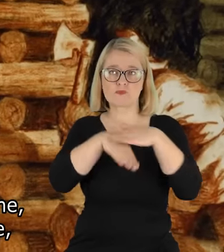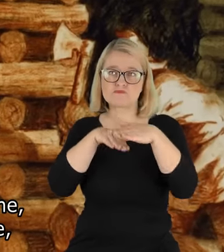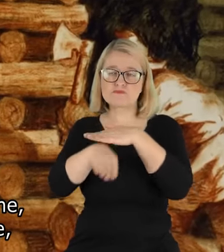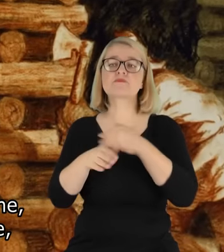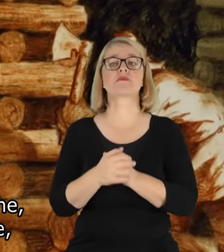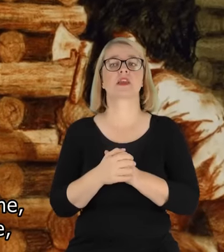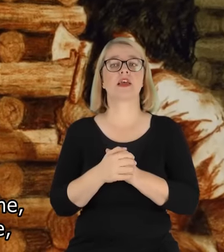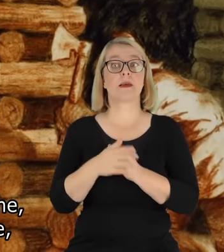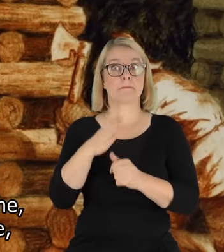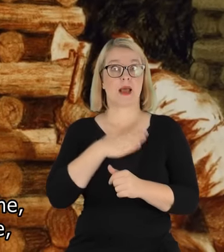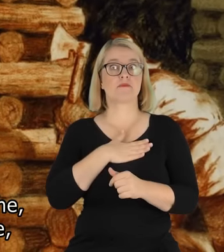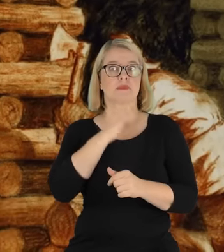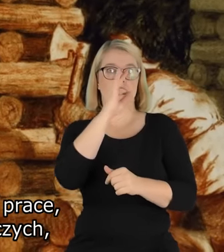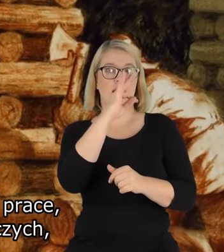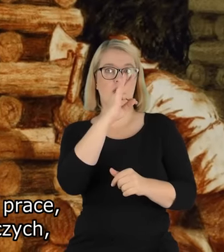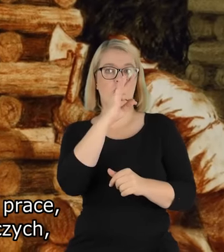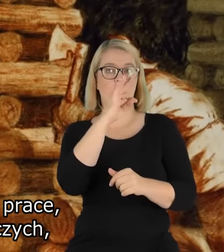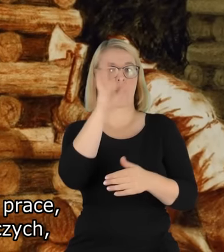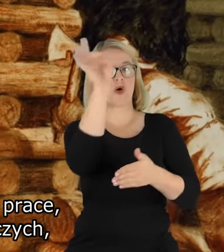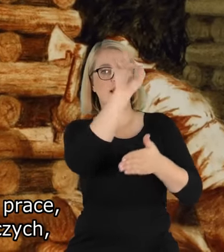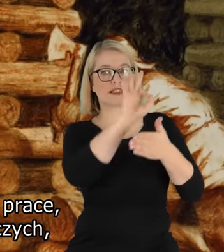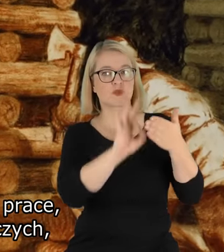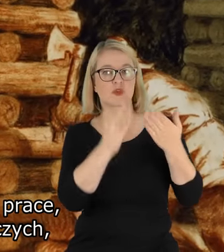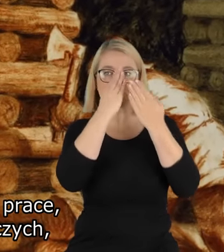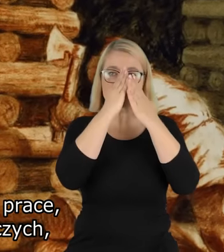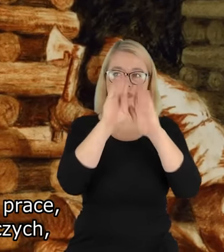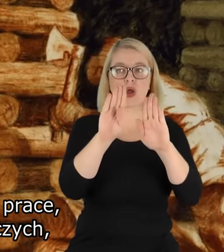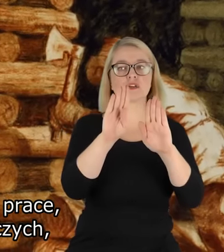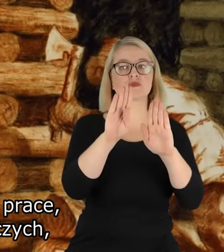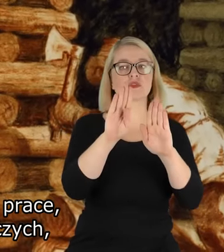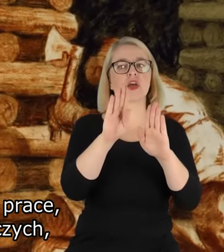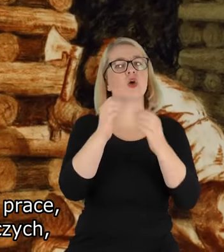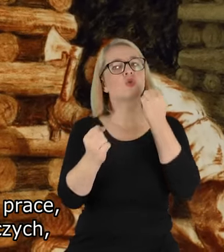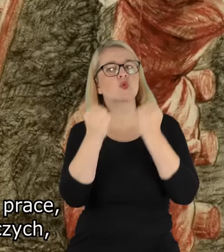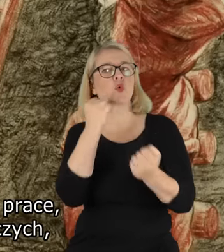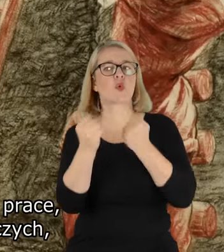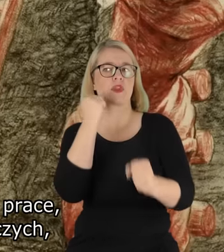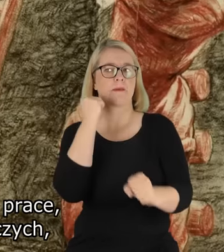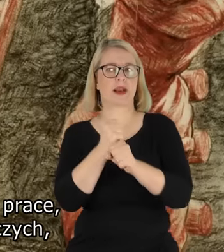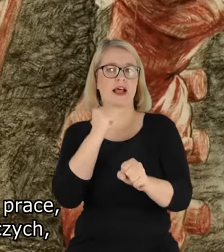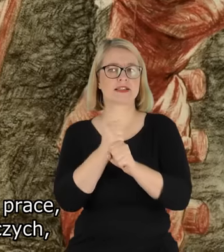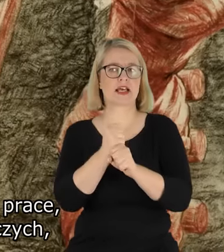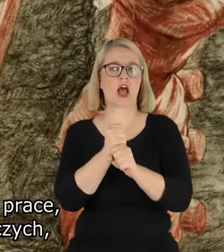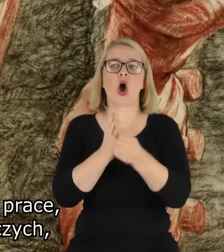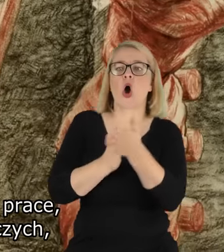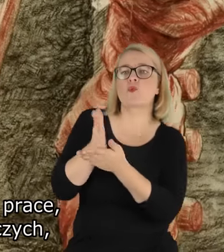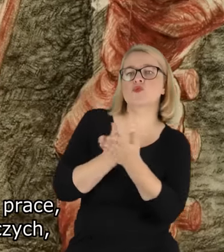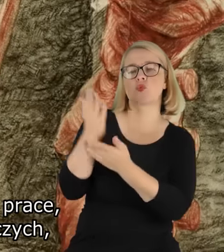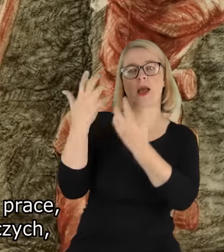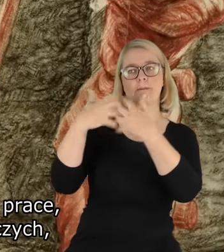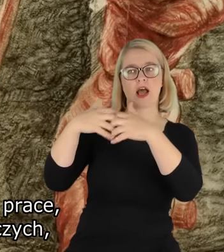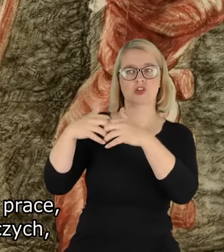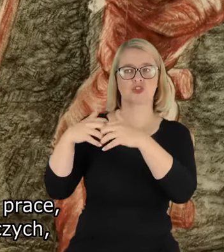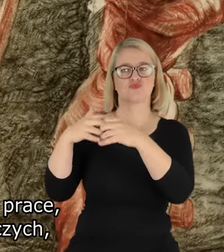rysunki ilustracyjne, które pokazują trudne, skomplikowane prace, jak